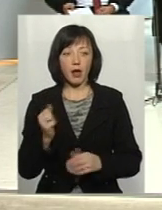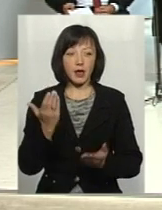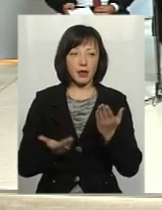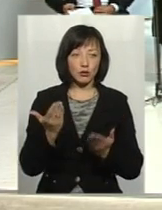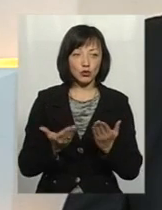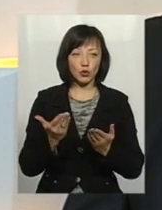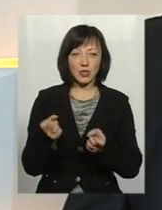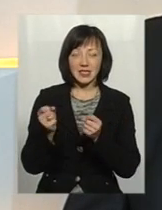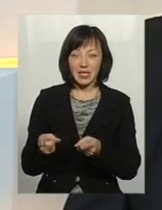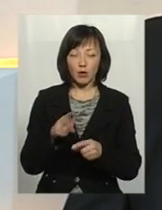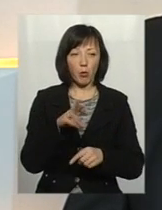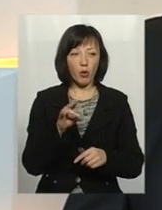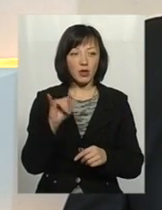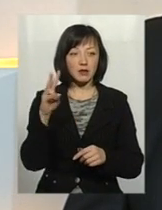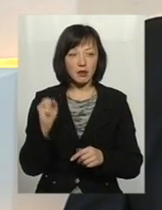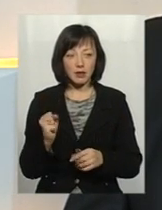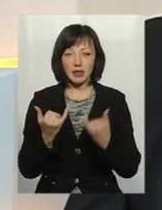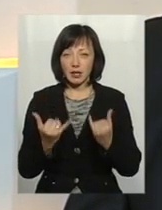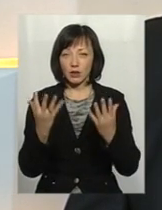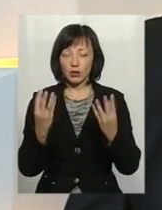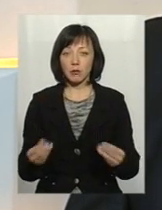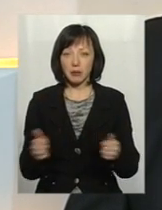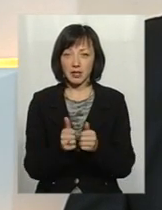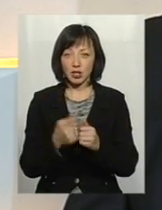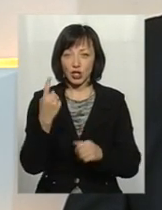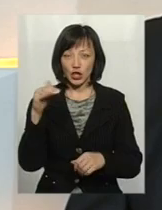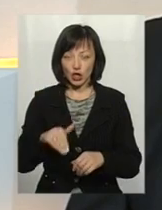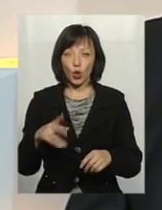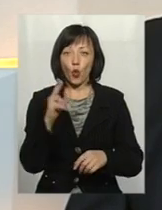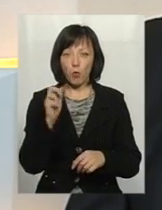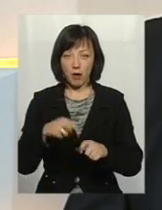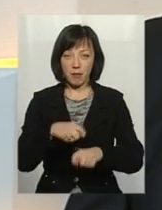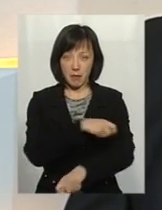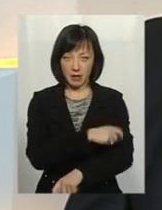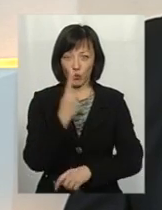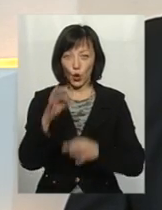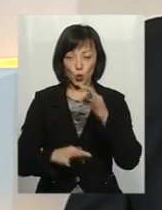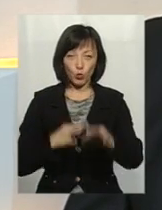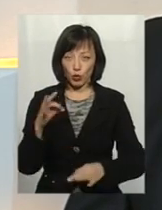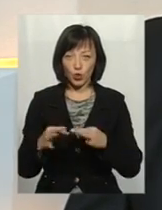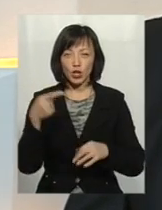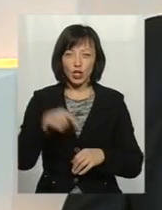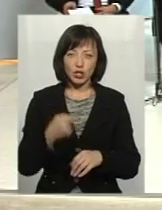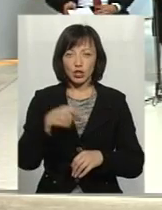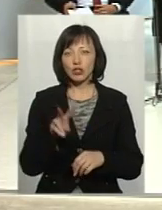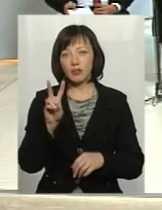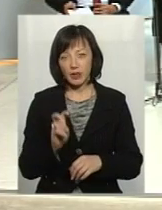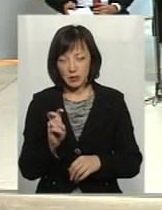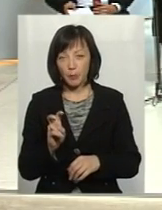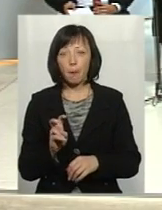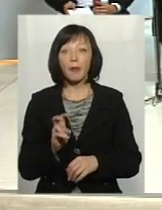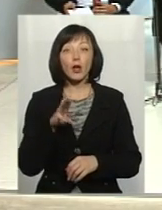скет понітницької фабрики на даний час близько тисячі метрів кубічних на добу, мабуть, так? Тисяча-тисяча двісті. Так.